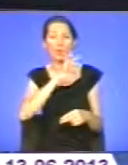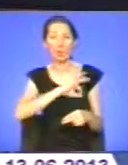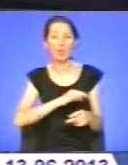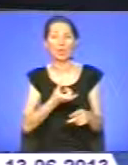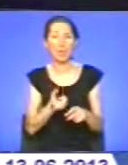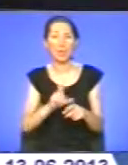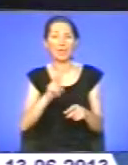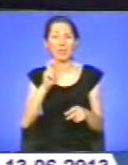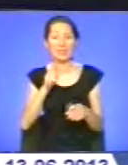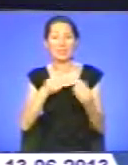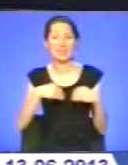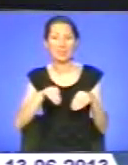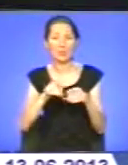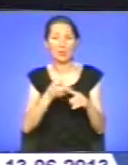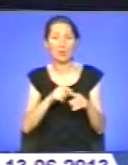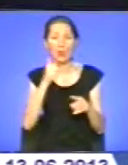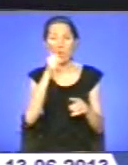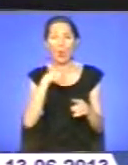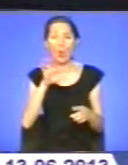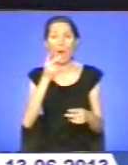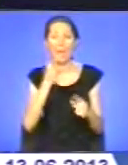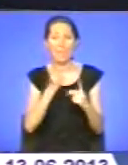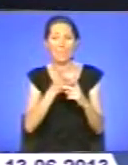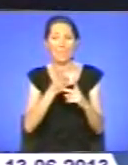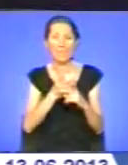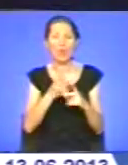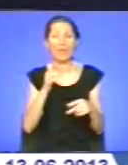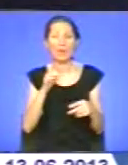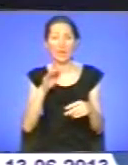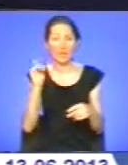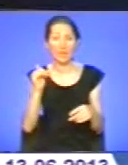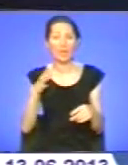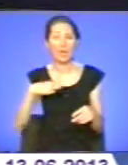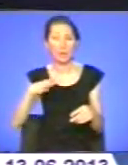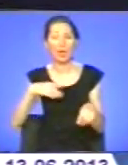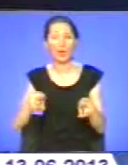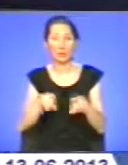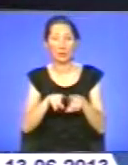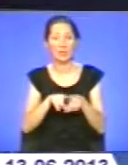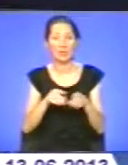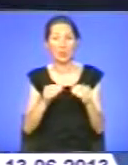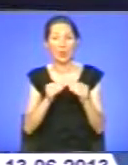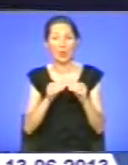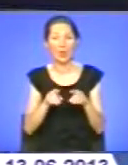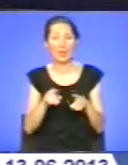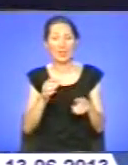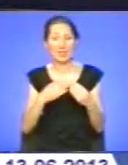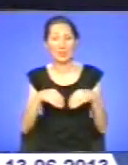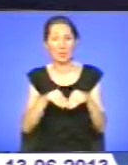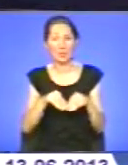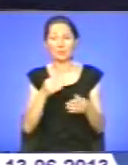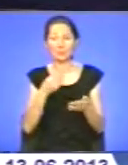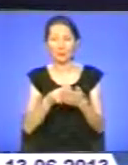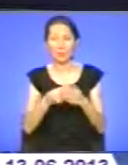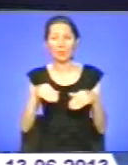сімей. Цьогоріч на пільгові кредити на Тернопільщині чекають стільки ж. Відтепер фонд надаватиме нові види позик для